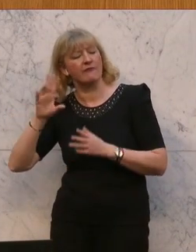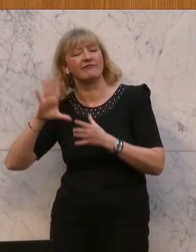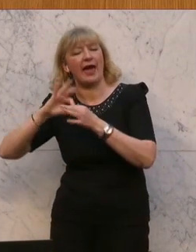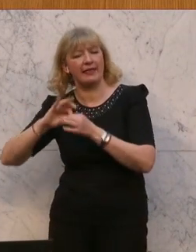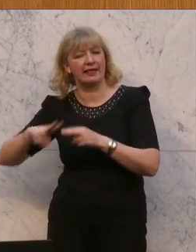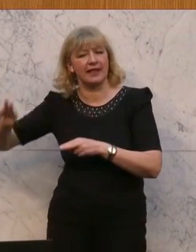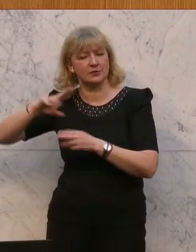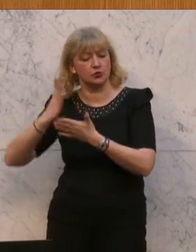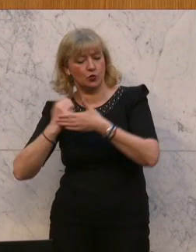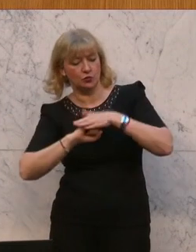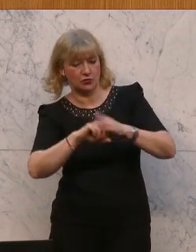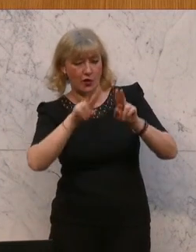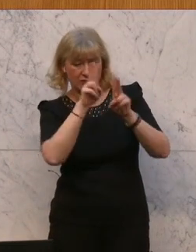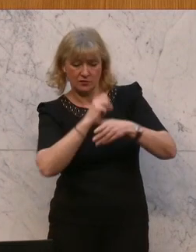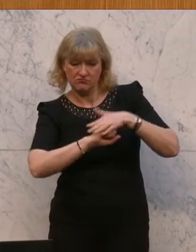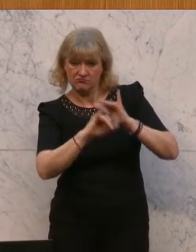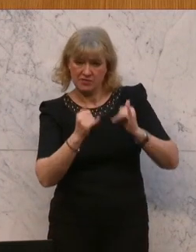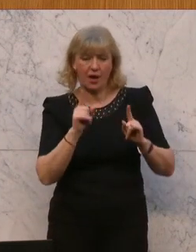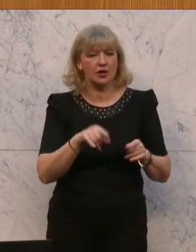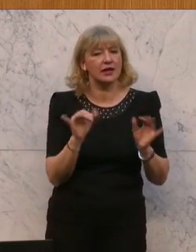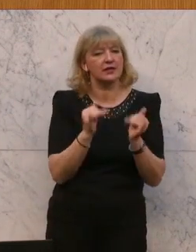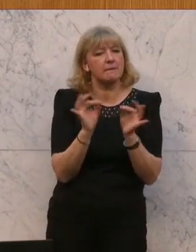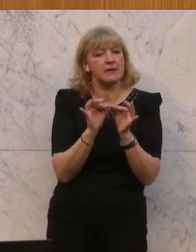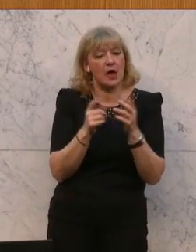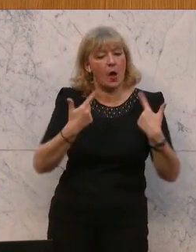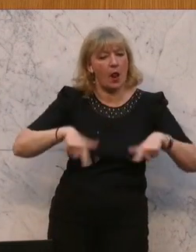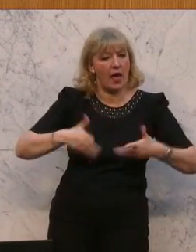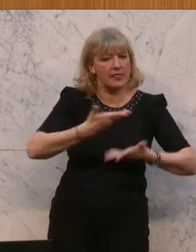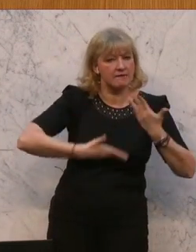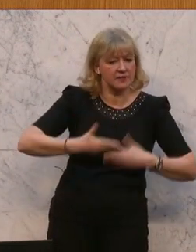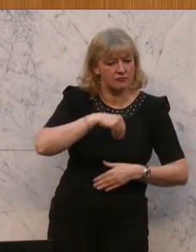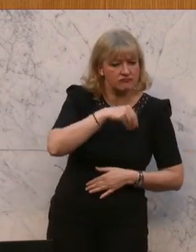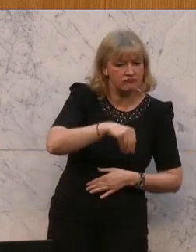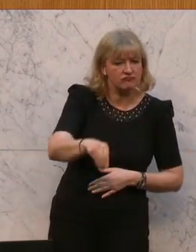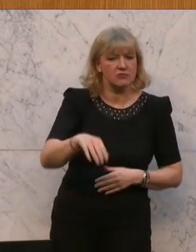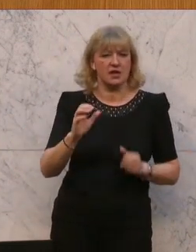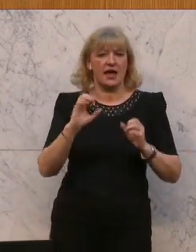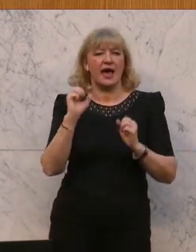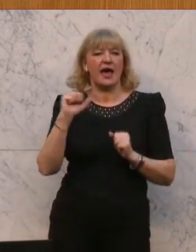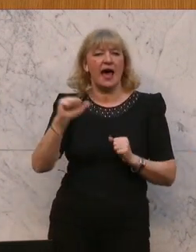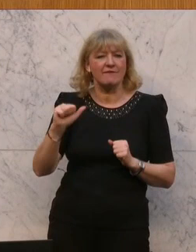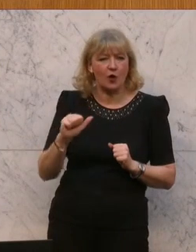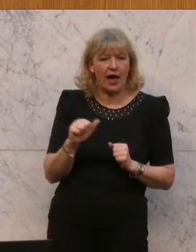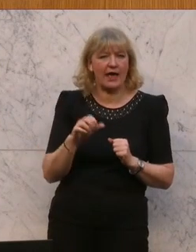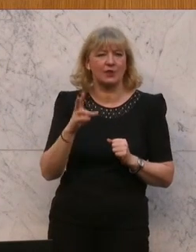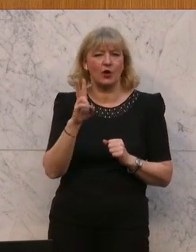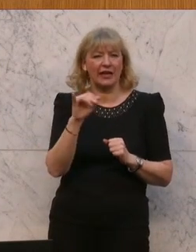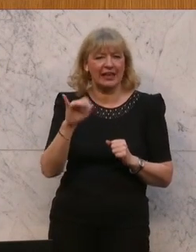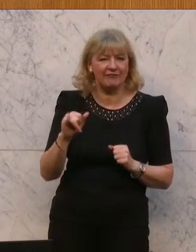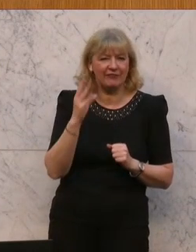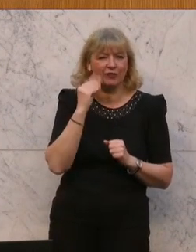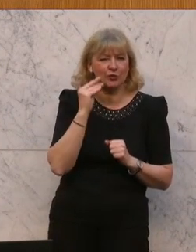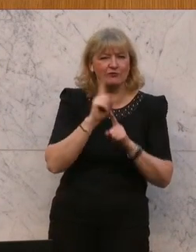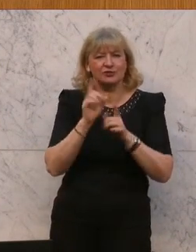auch international unterstützt wird. Dort wird jetzt Biolandwirtschaft betrieben, Avocado, Kiwi, Früchte, Gemüse angebaut in